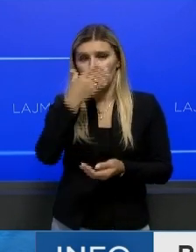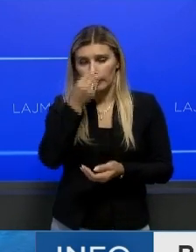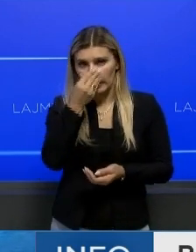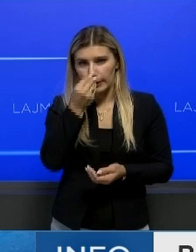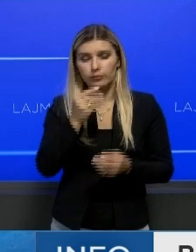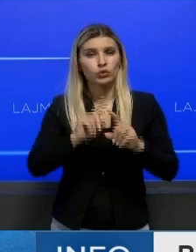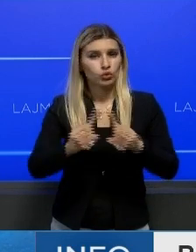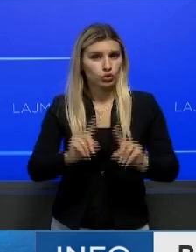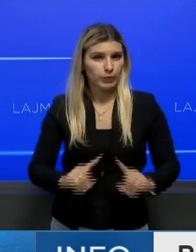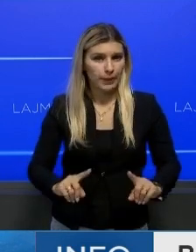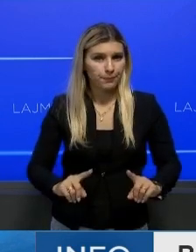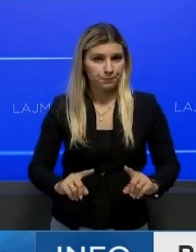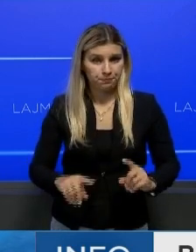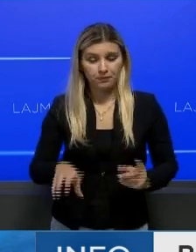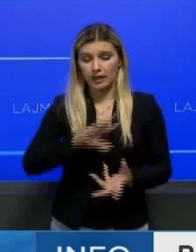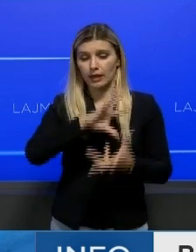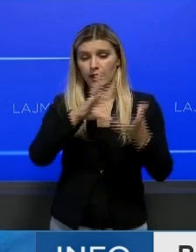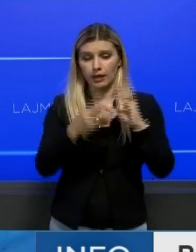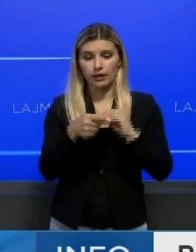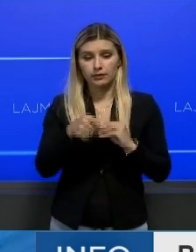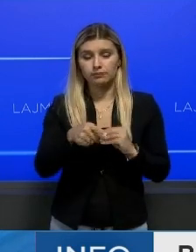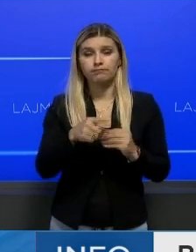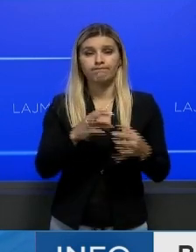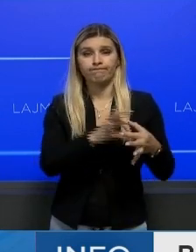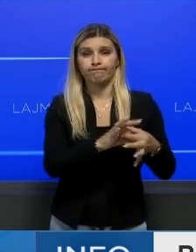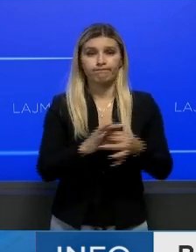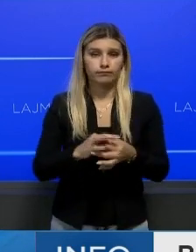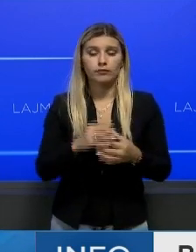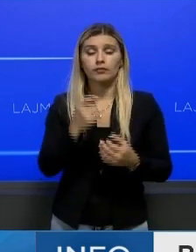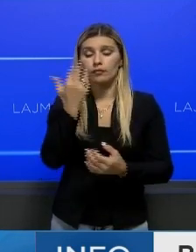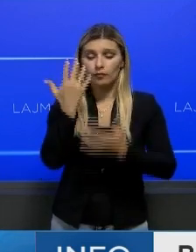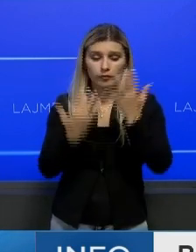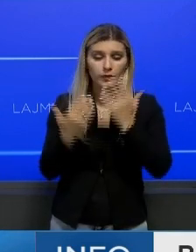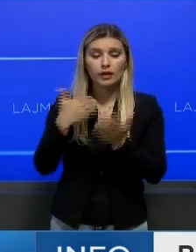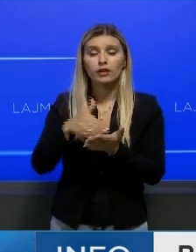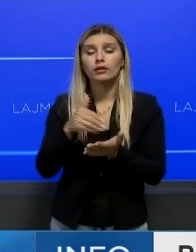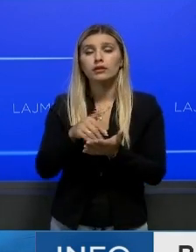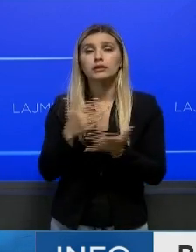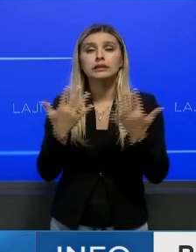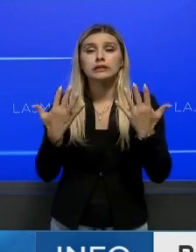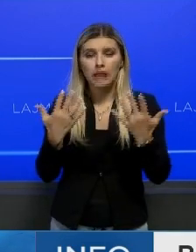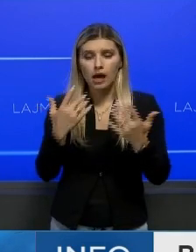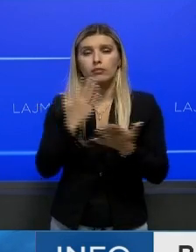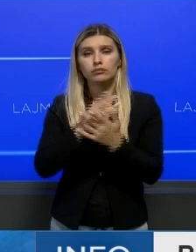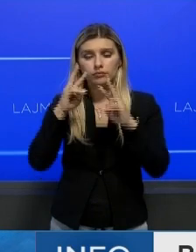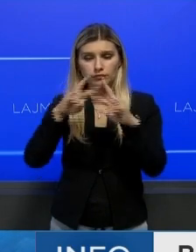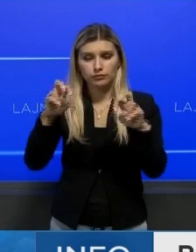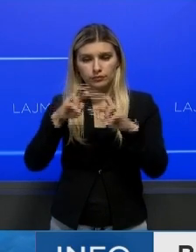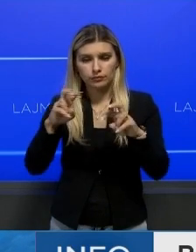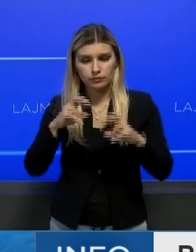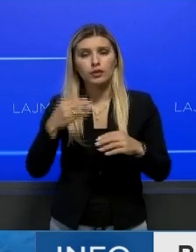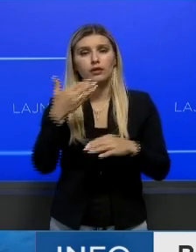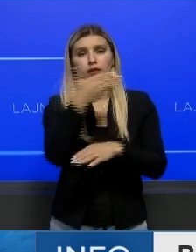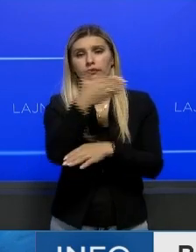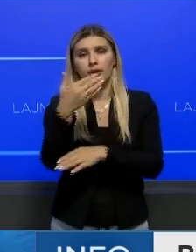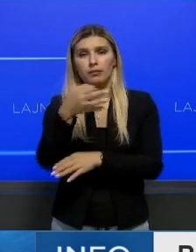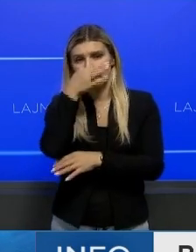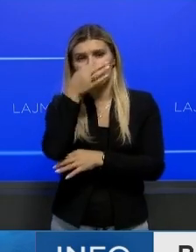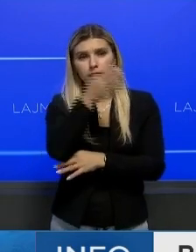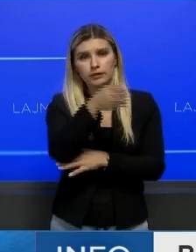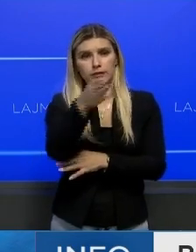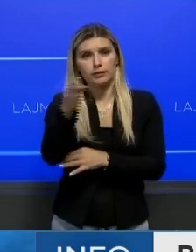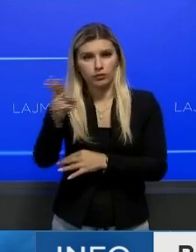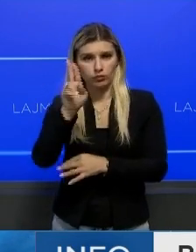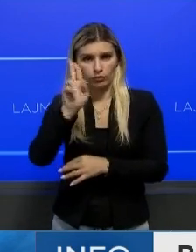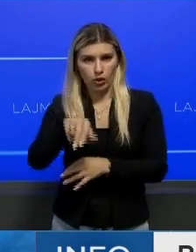Dhe për analizën e qmimeve lidhëm e përcaktimin e margjës trektare, ne kemi zhvillu edhe njësër vizita shtek operatorët ekonomikë, pra